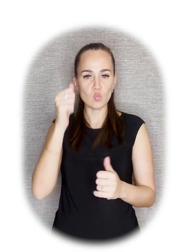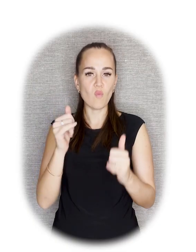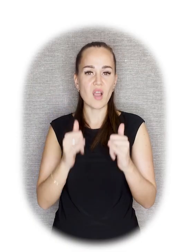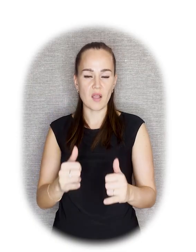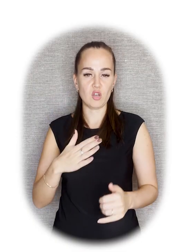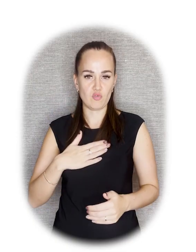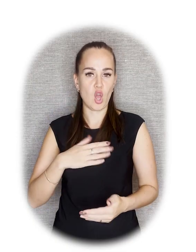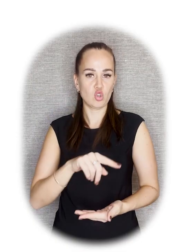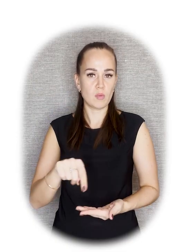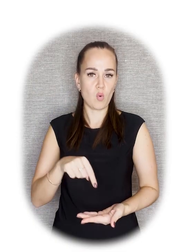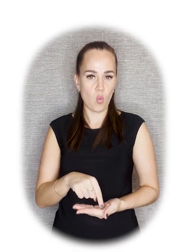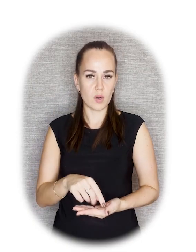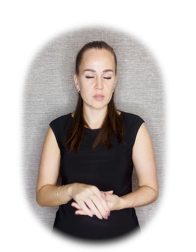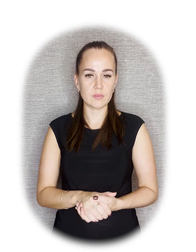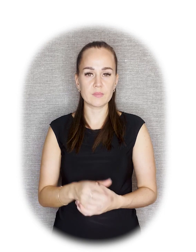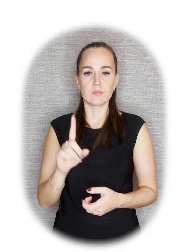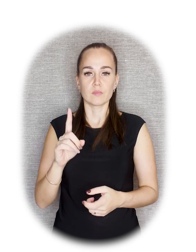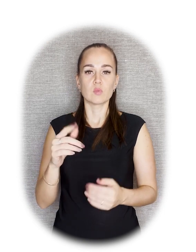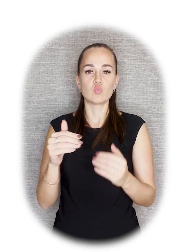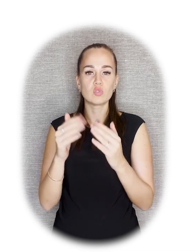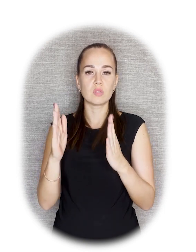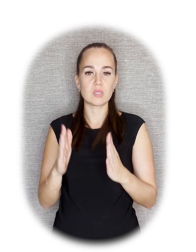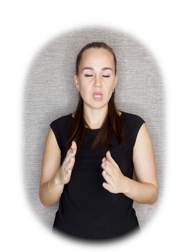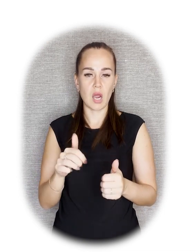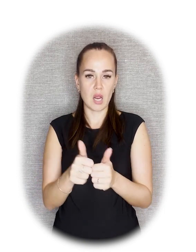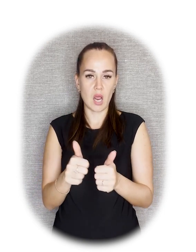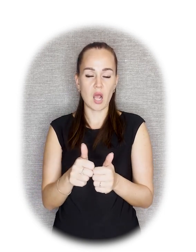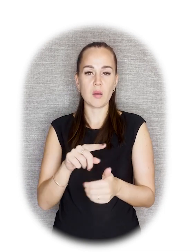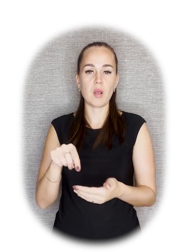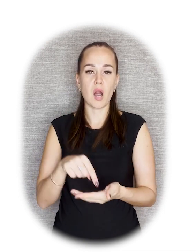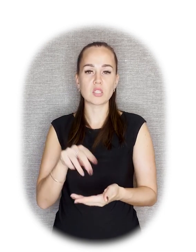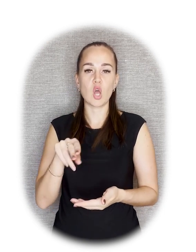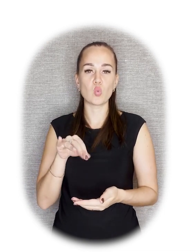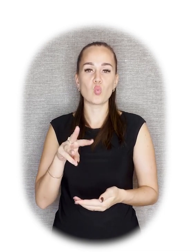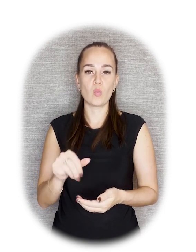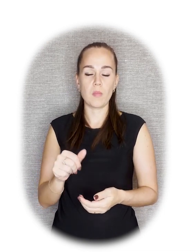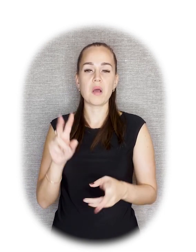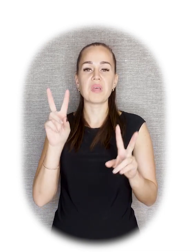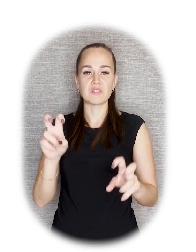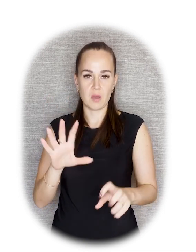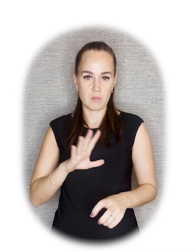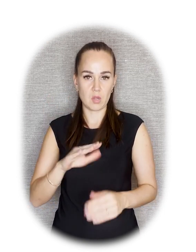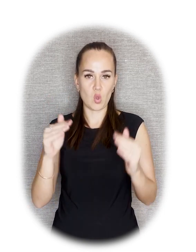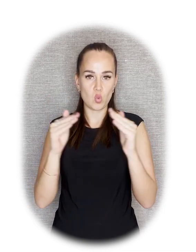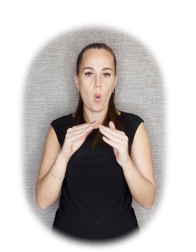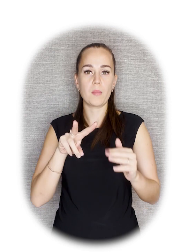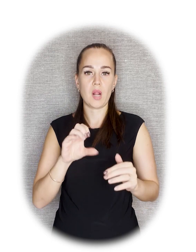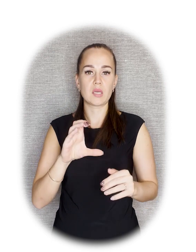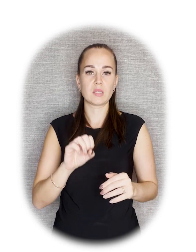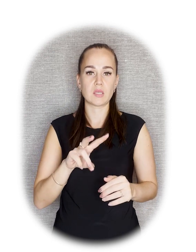увековечено в нашем городе, потому что здание бывшей городской думы носило название Дома Лассаля.